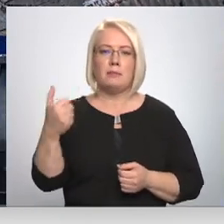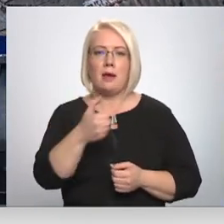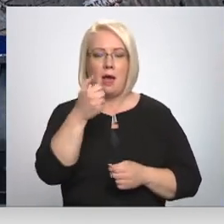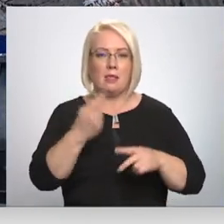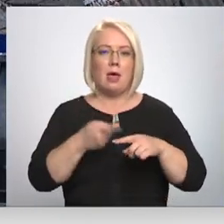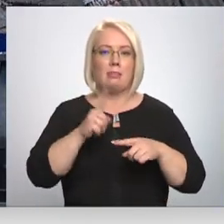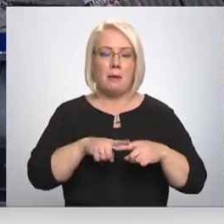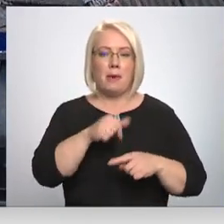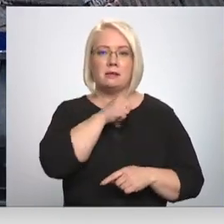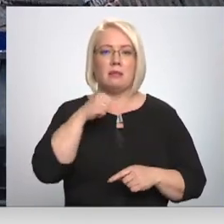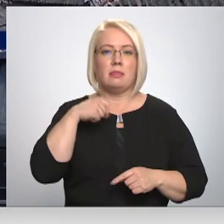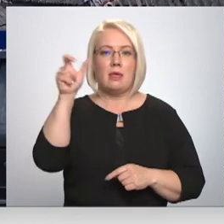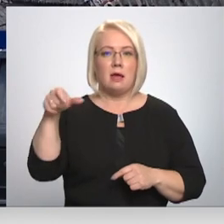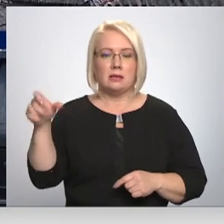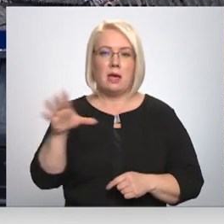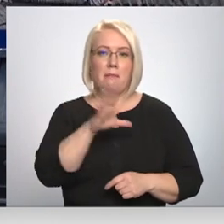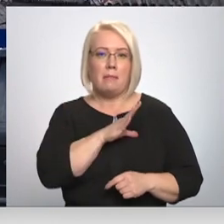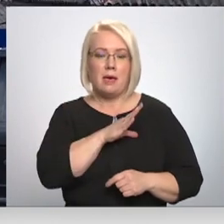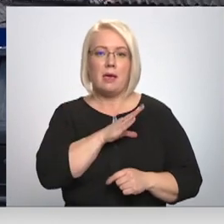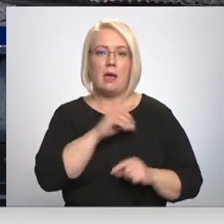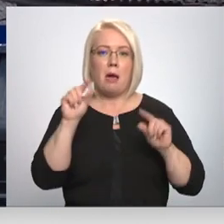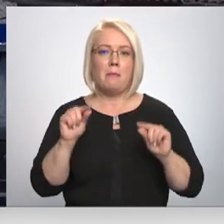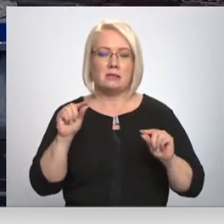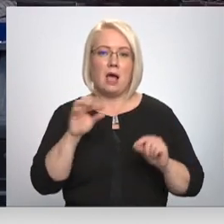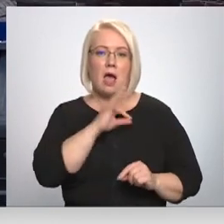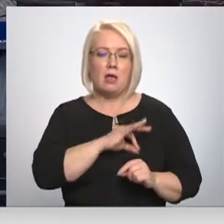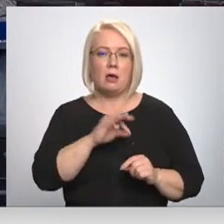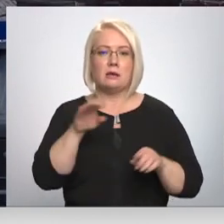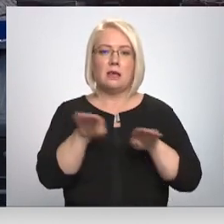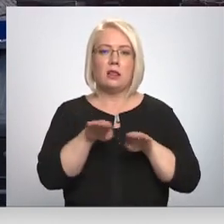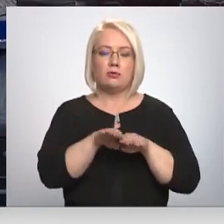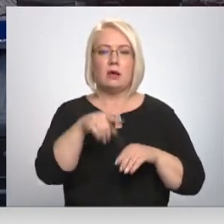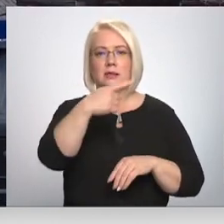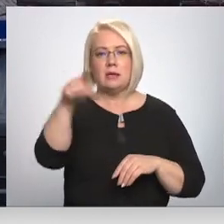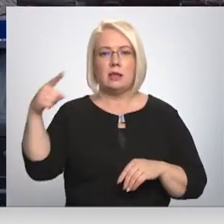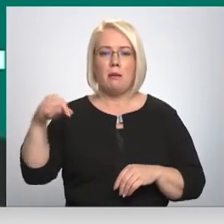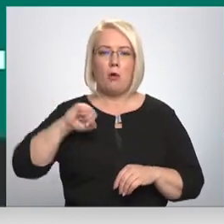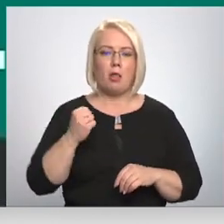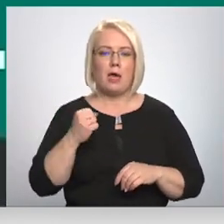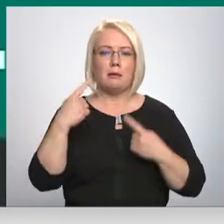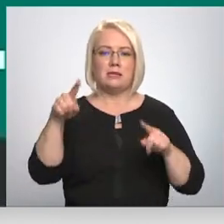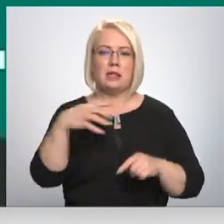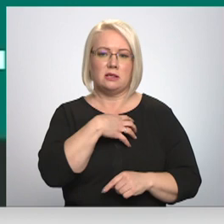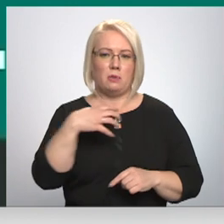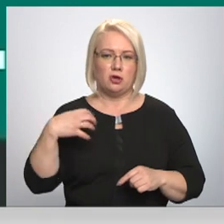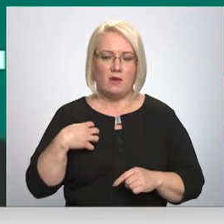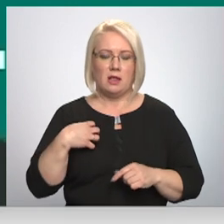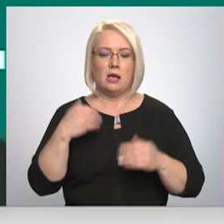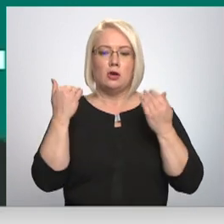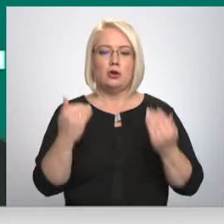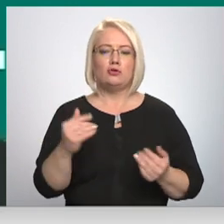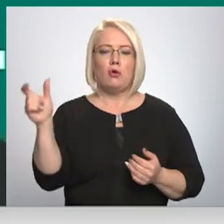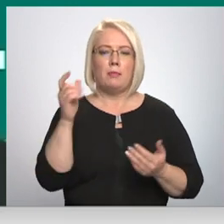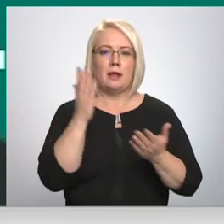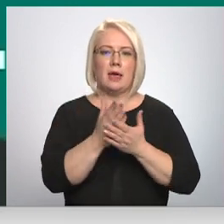talsanieki pēdējā laikā bijuši mazāk atalgojoti nekā viņu kolēģi Kaimiņa pašvaldībās. Šobrīd mēs esam apvienojušies